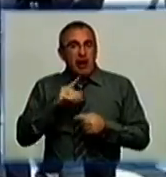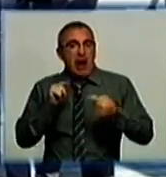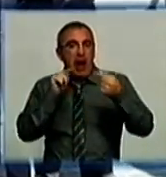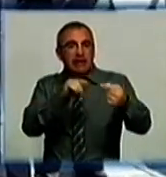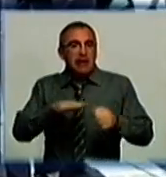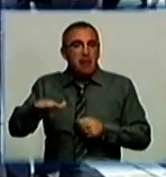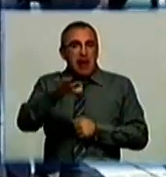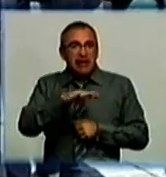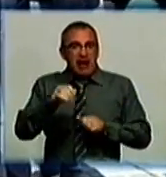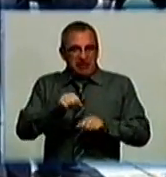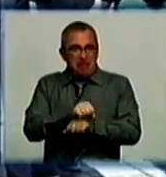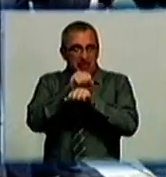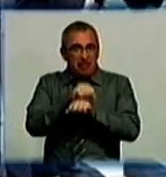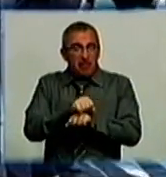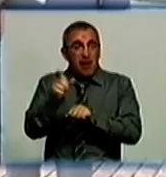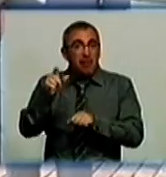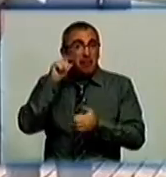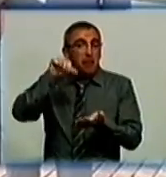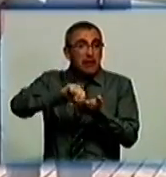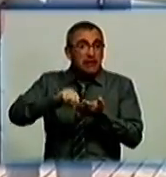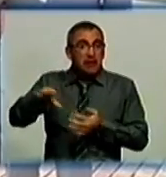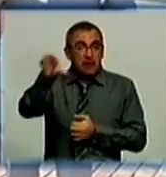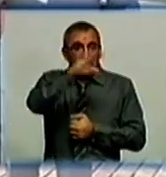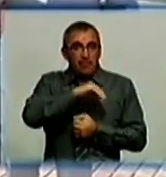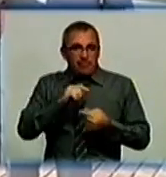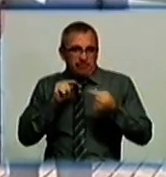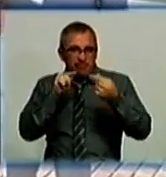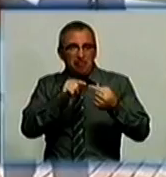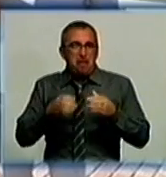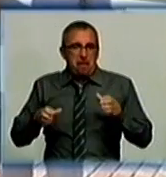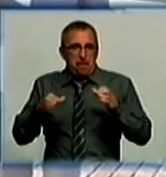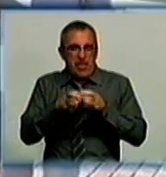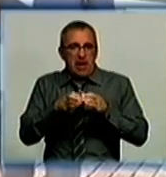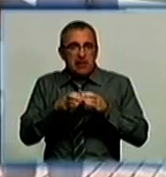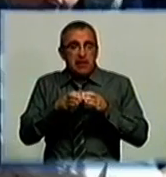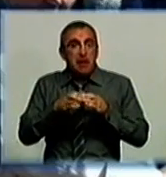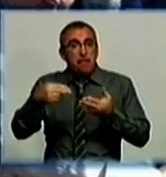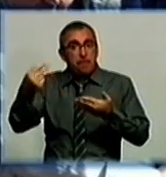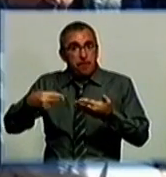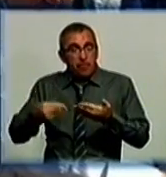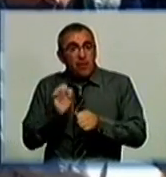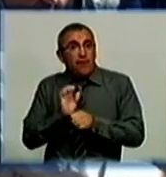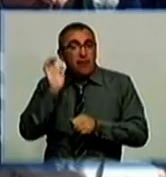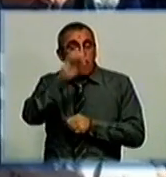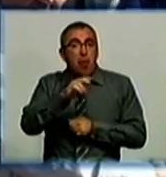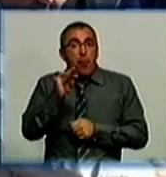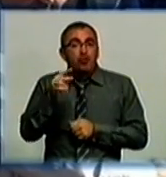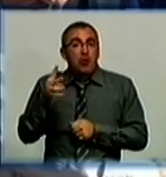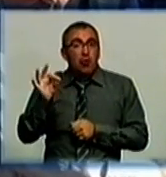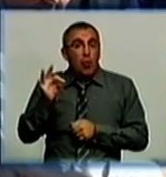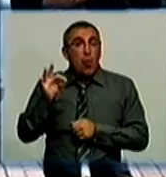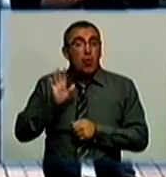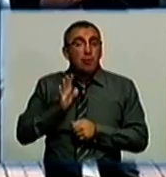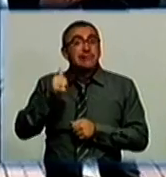мітингах. Серед протестуючих – більшість представники радикальної партії. Для цього збирають підписи і планують відправити їх Порошенку. Завтра